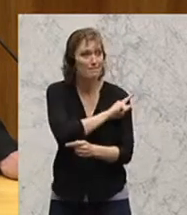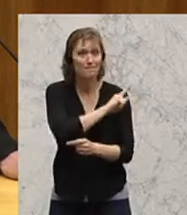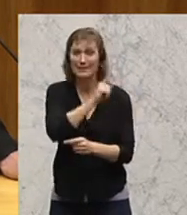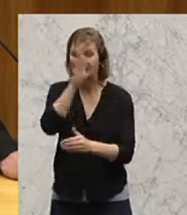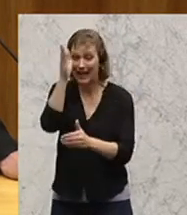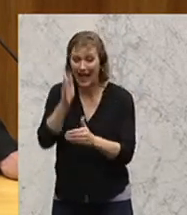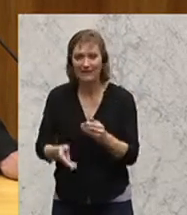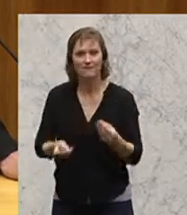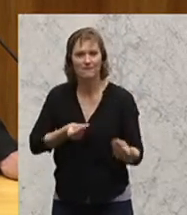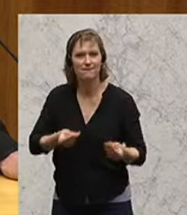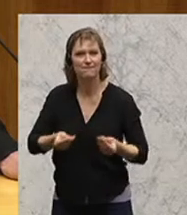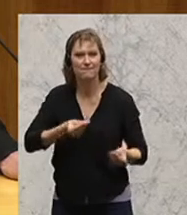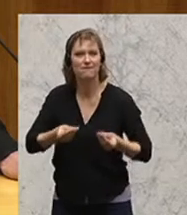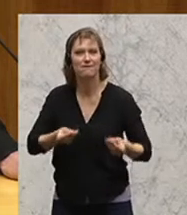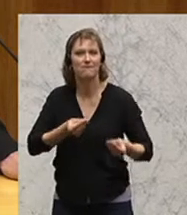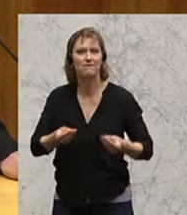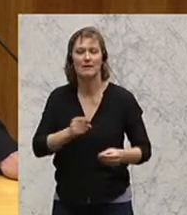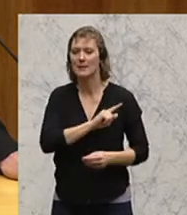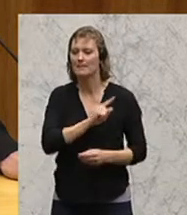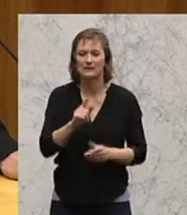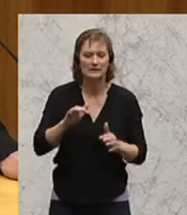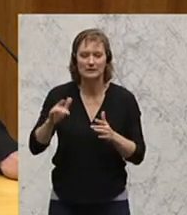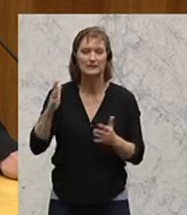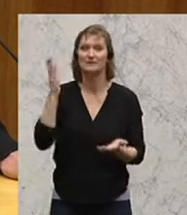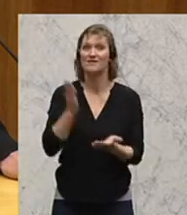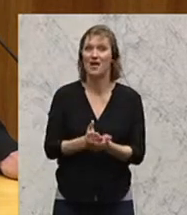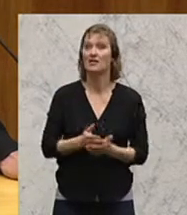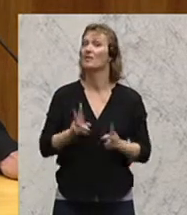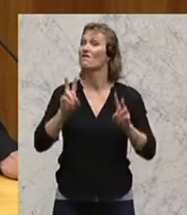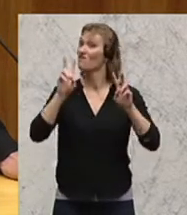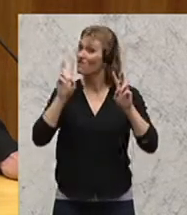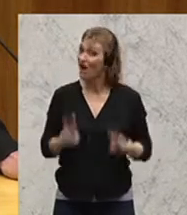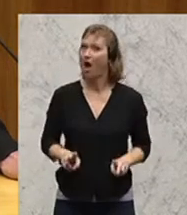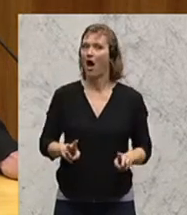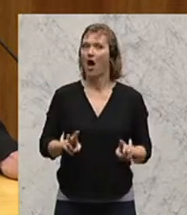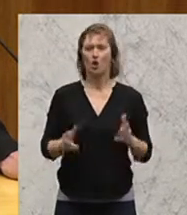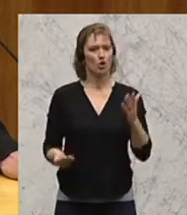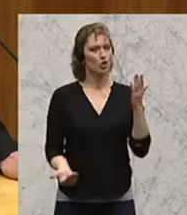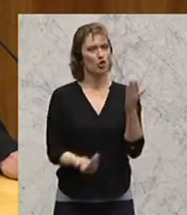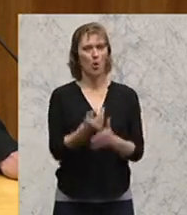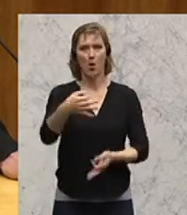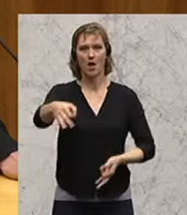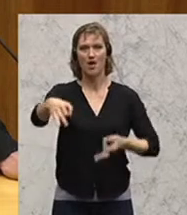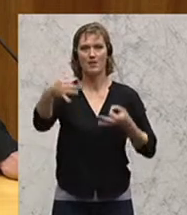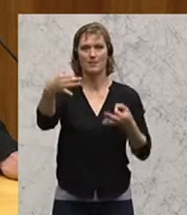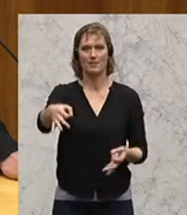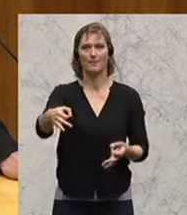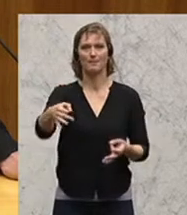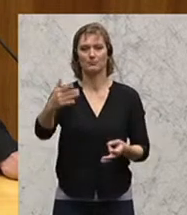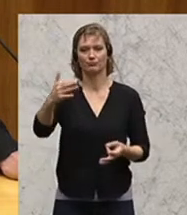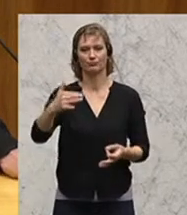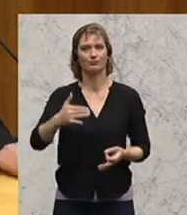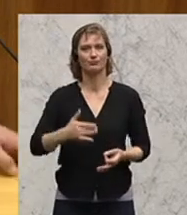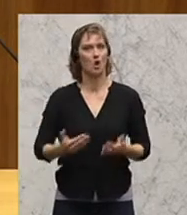konstruktiv und schauen mit uns gemeinsam darauf, dass wirklich etwas ganz Neues und ganz Besonderes draus